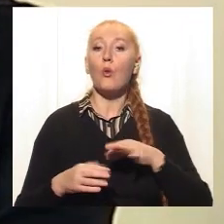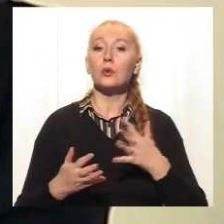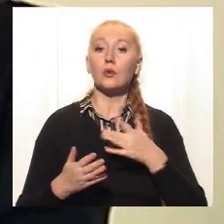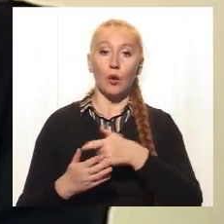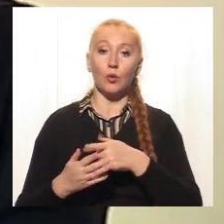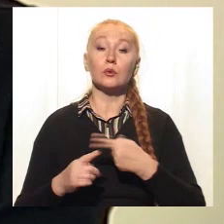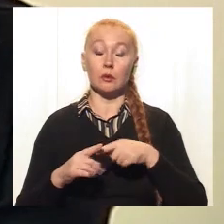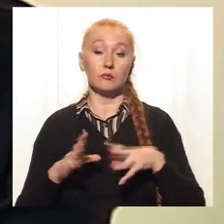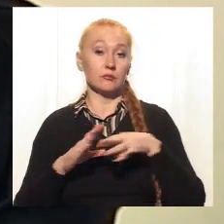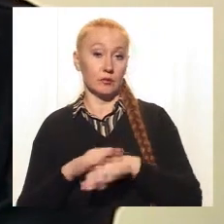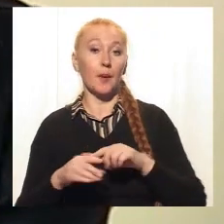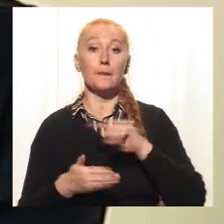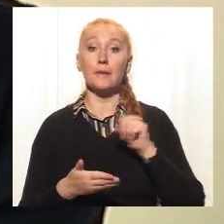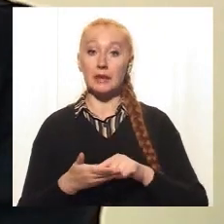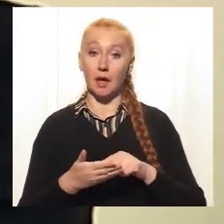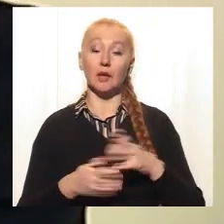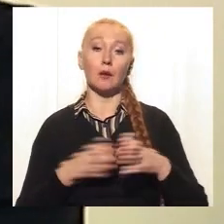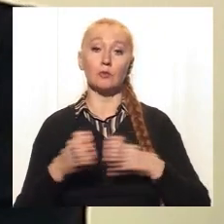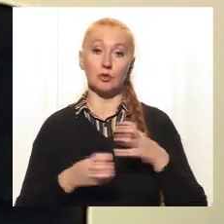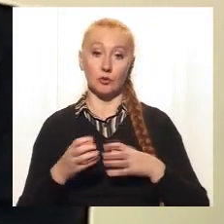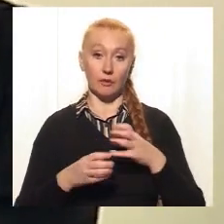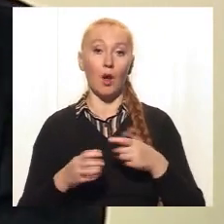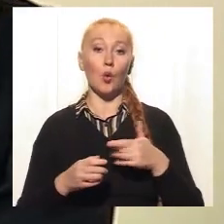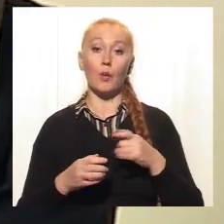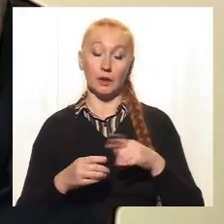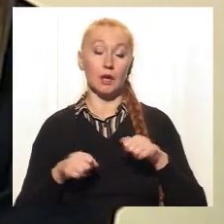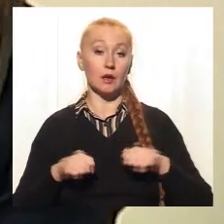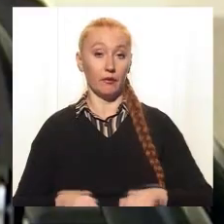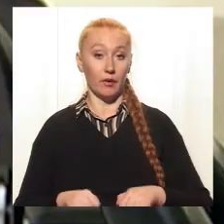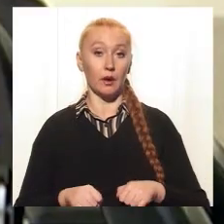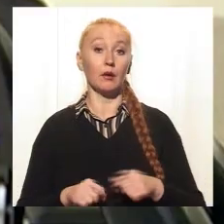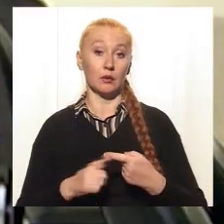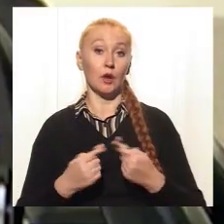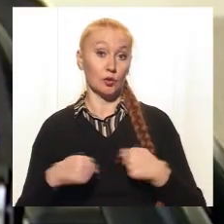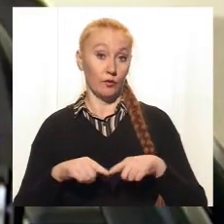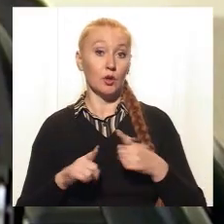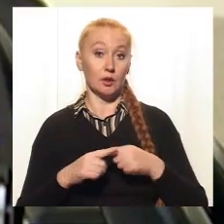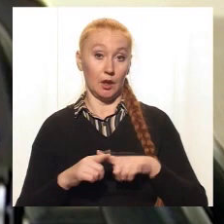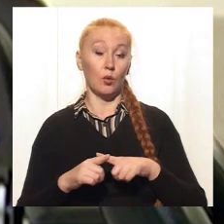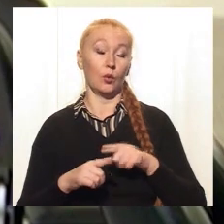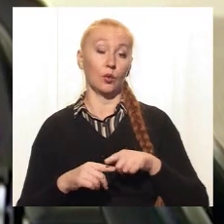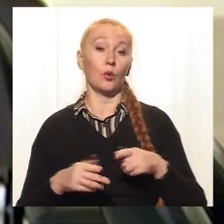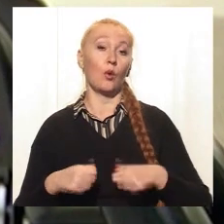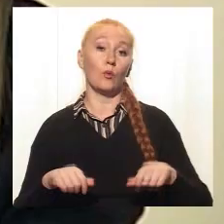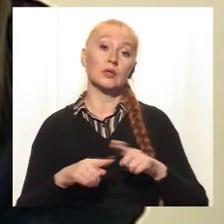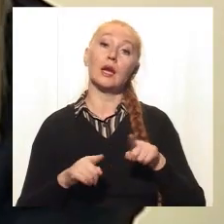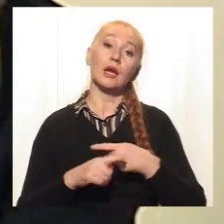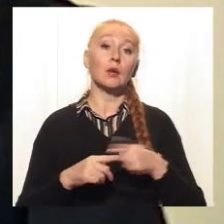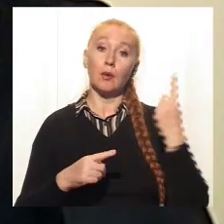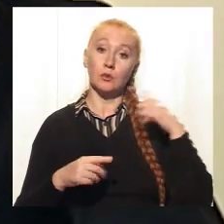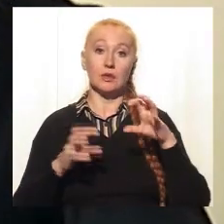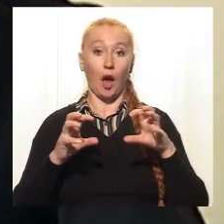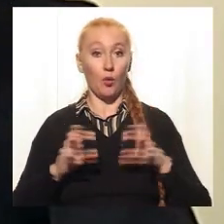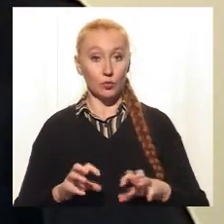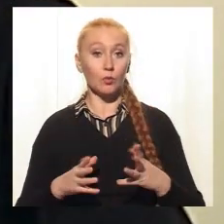сфері віддання якого знаходиться питання міжнародного гуманітарного права. Створити таку комісію або напрацювати законопроект, який